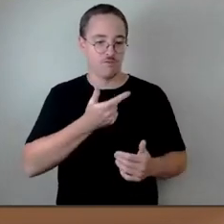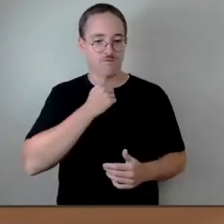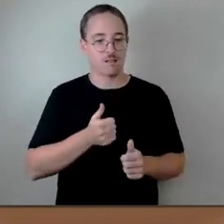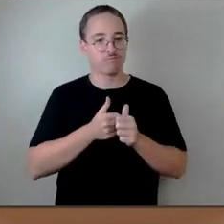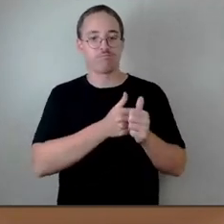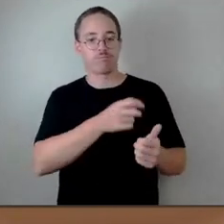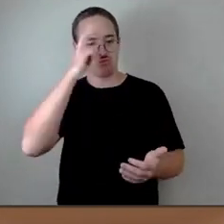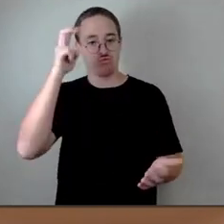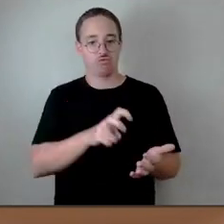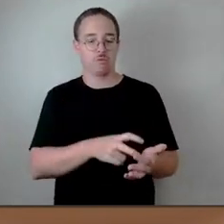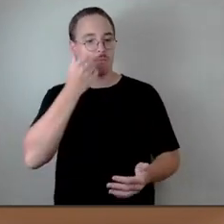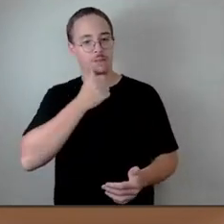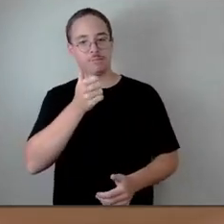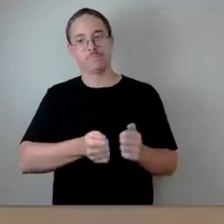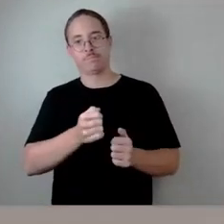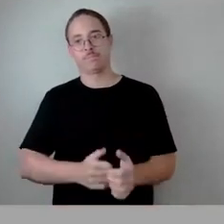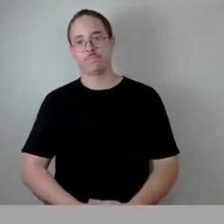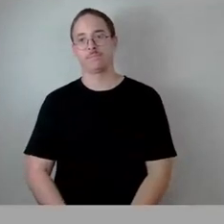Punkt 12, den bitte ich jetzt um Stimmzeichen.